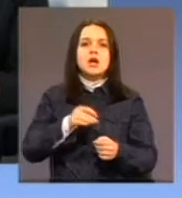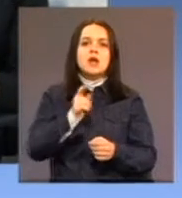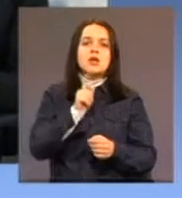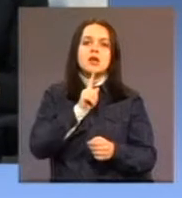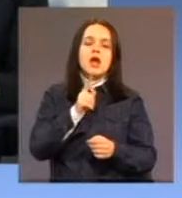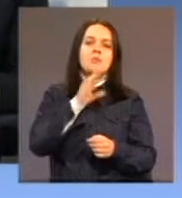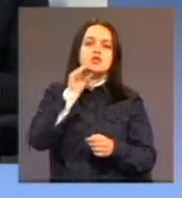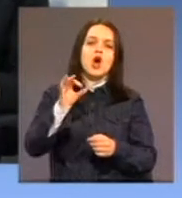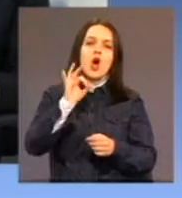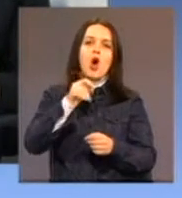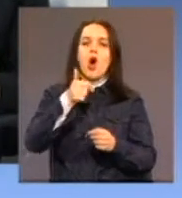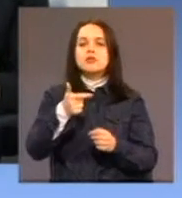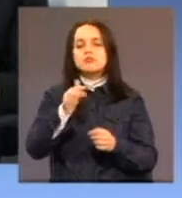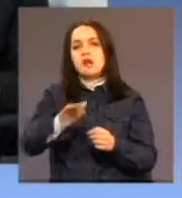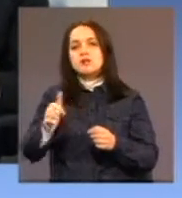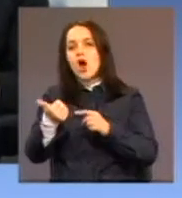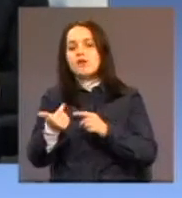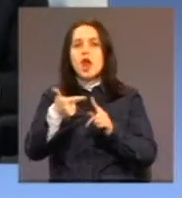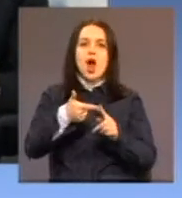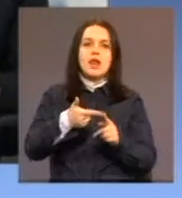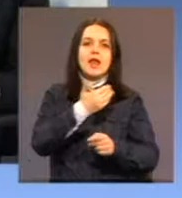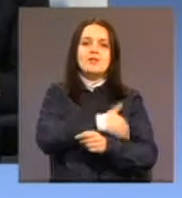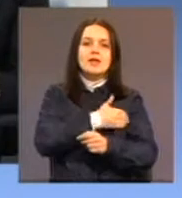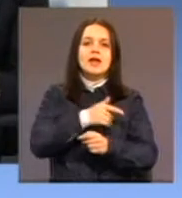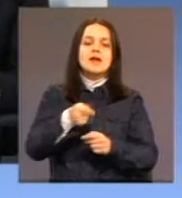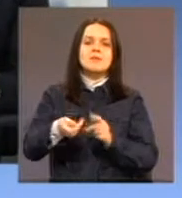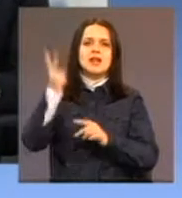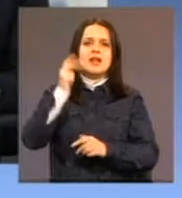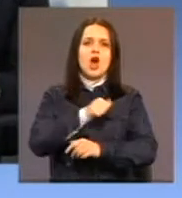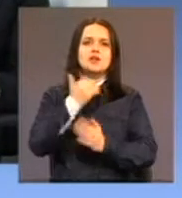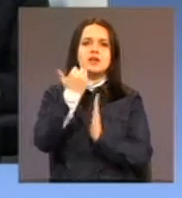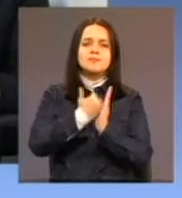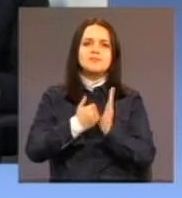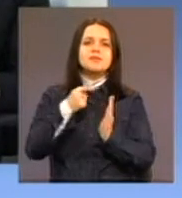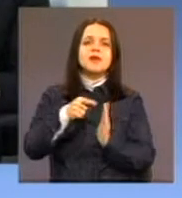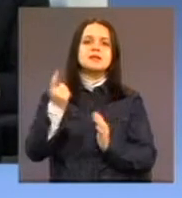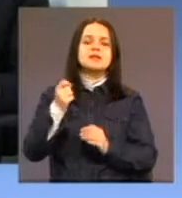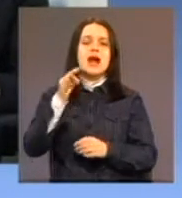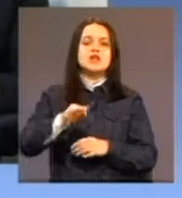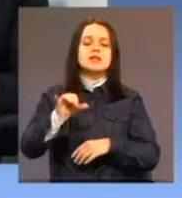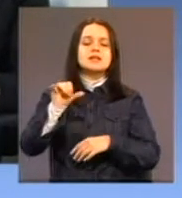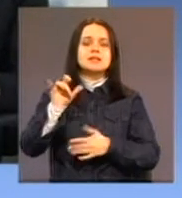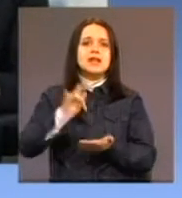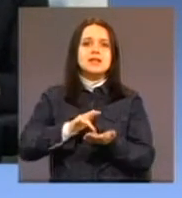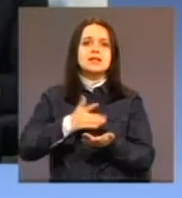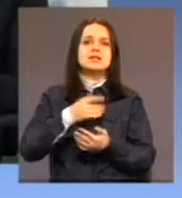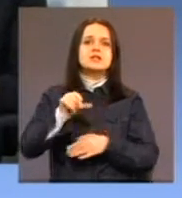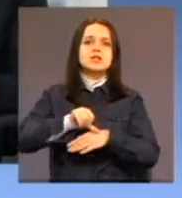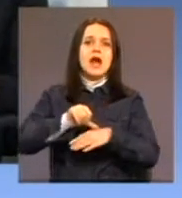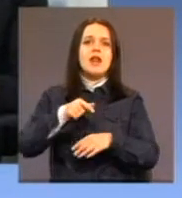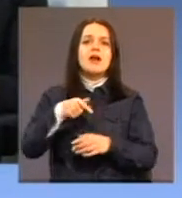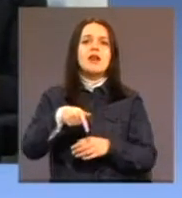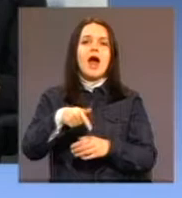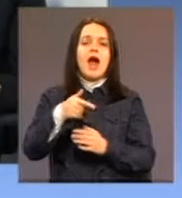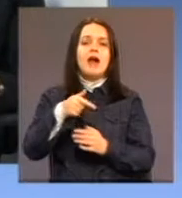invaliditetom. Zvanični podatak od prije tri godine iz kantonalnog centra za socijalni rad jeste da na kantonu Sarajevo imamo samo